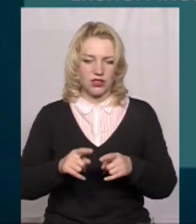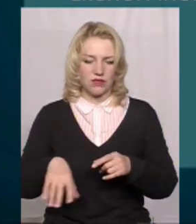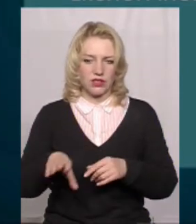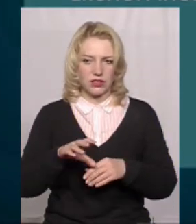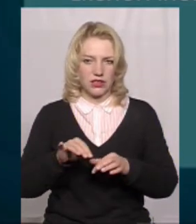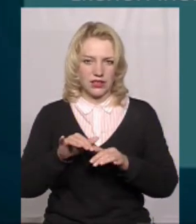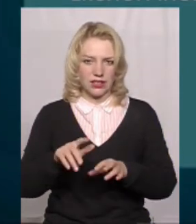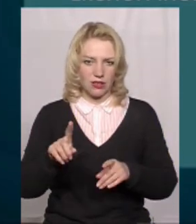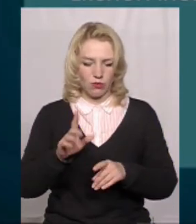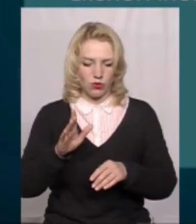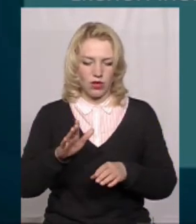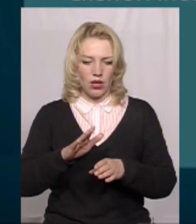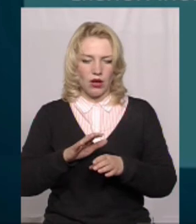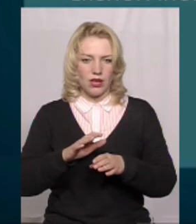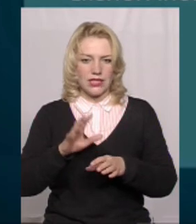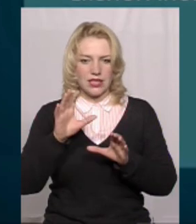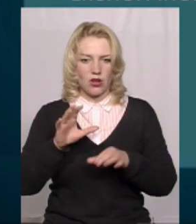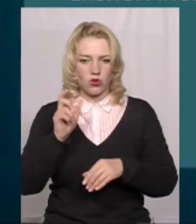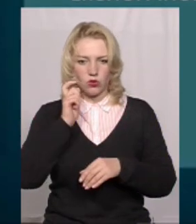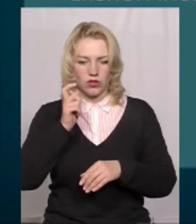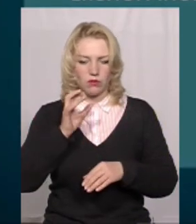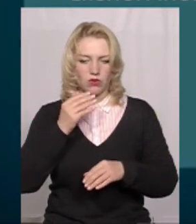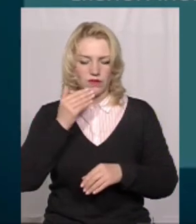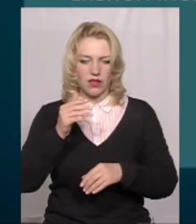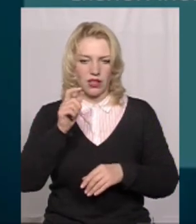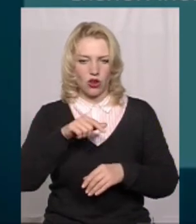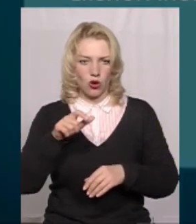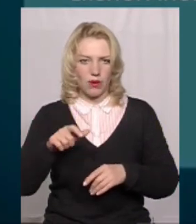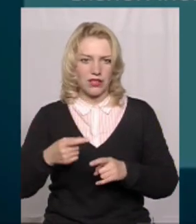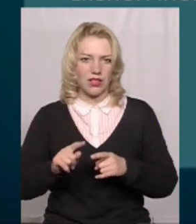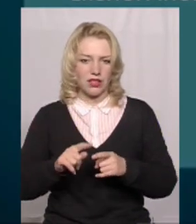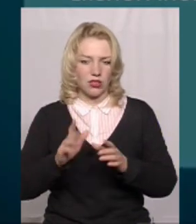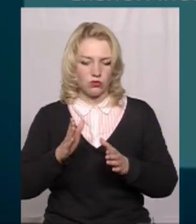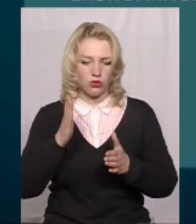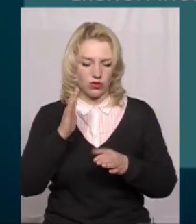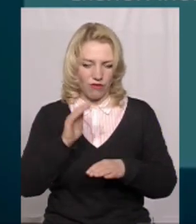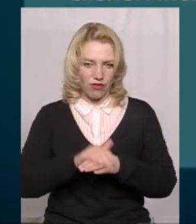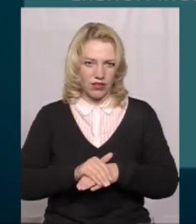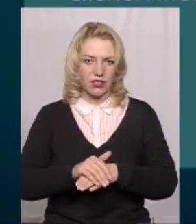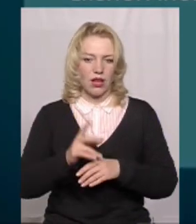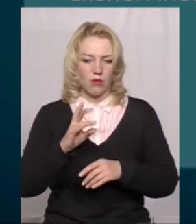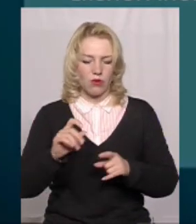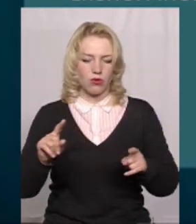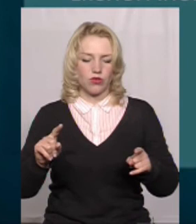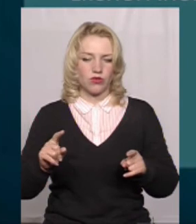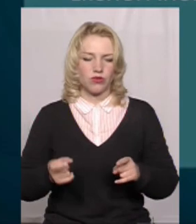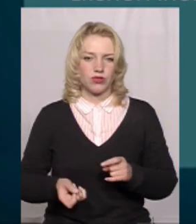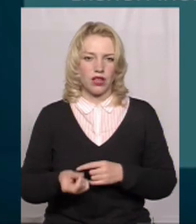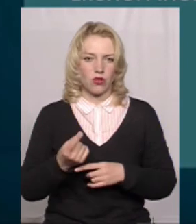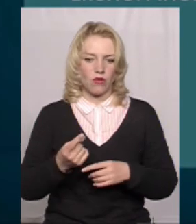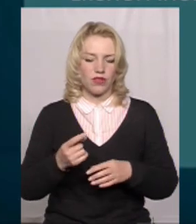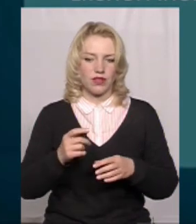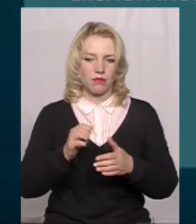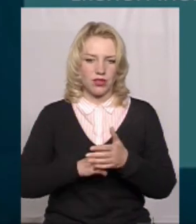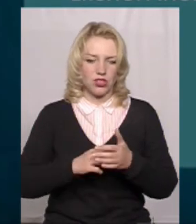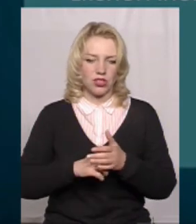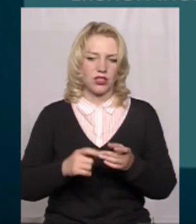до розвіду закону України про розвід зверних громадян. Якщо буде дійсно встановлено такий факт і буде встановлено усіх винних осіб, які причетні